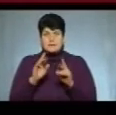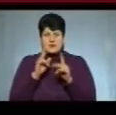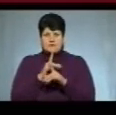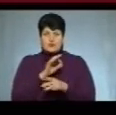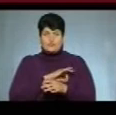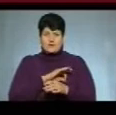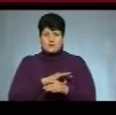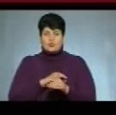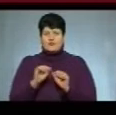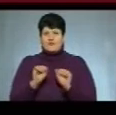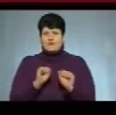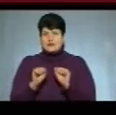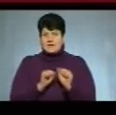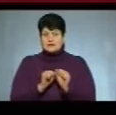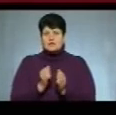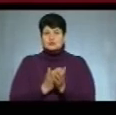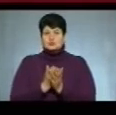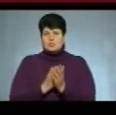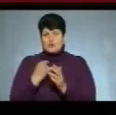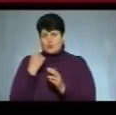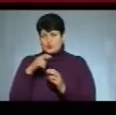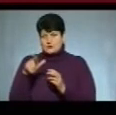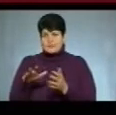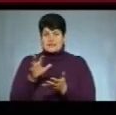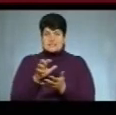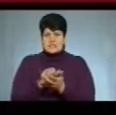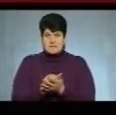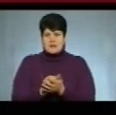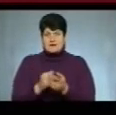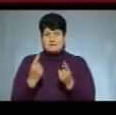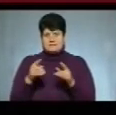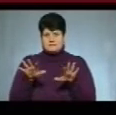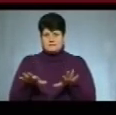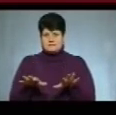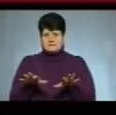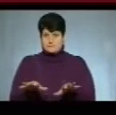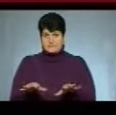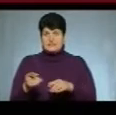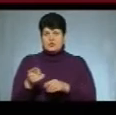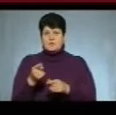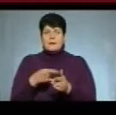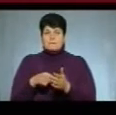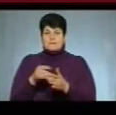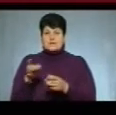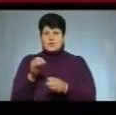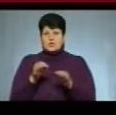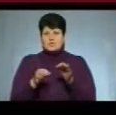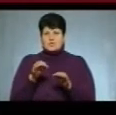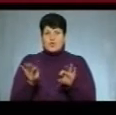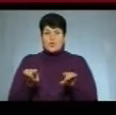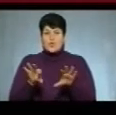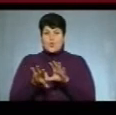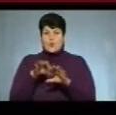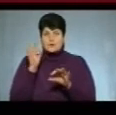наданої йому влади, чинено службовою особою, яка займає відповідальне зановище. Тернопільським міськрайонним судом обрано